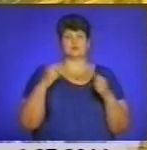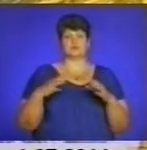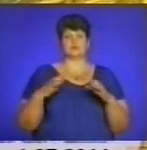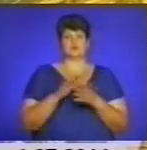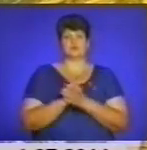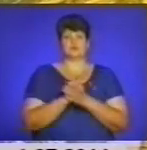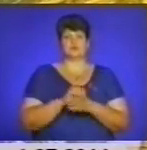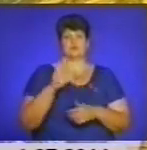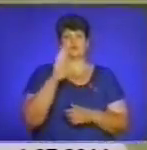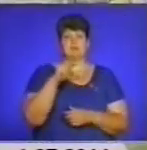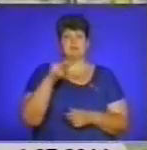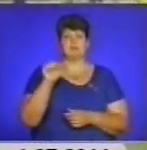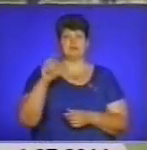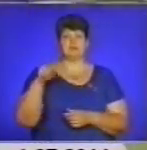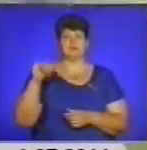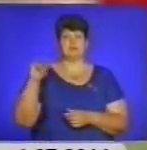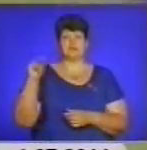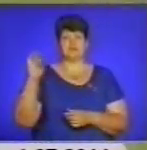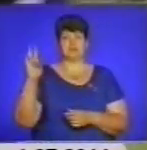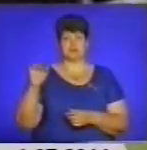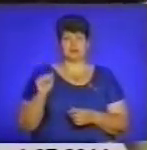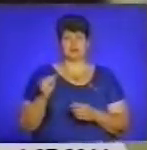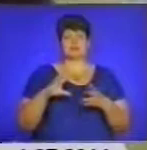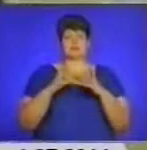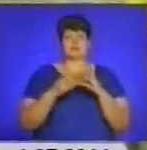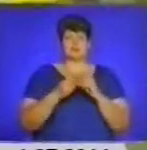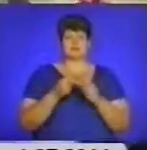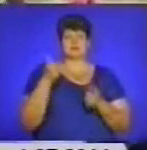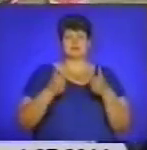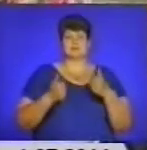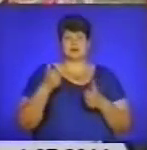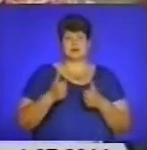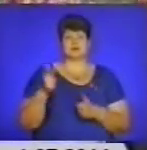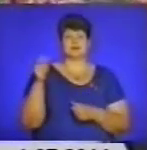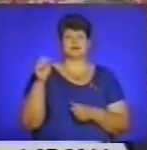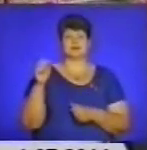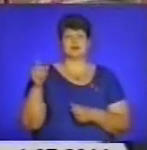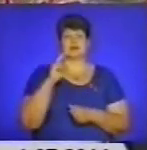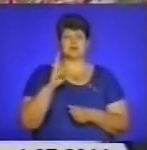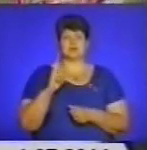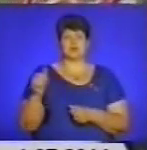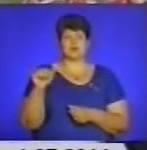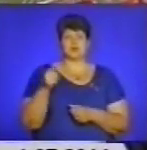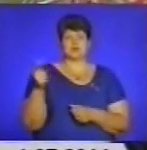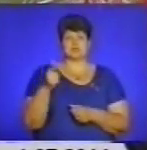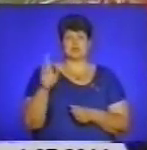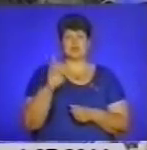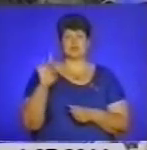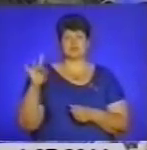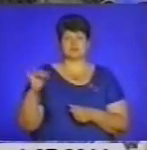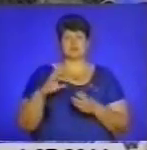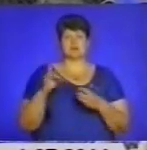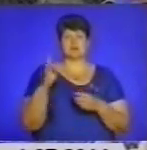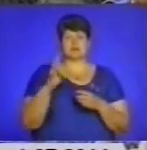Володимира Павліченка. За результатами змагань лідирував Кременецький, Гусятинський та Бурщівський райони. Але це ще не остаточні